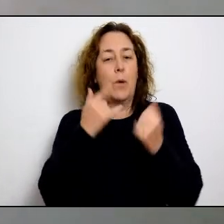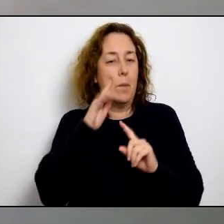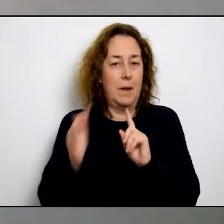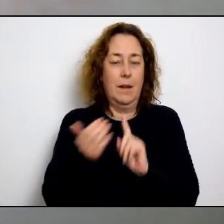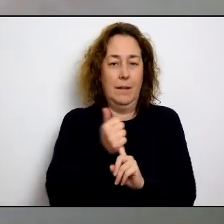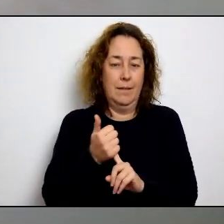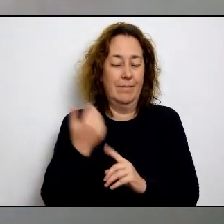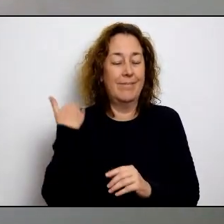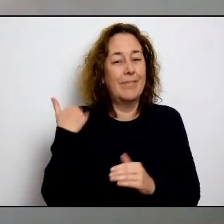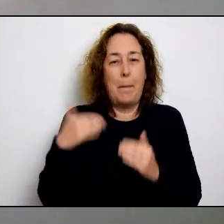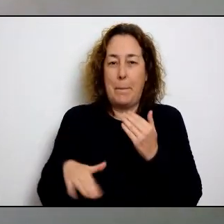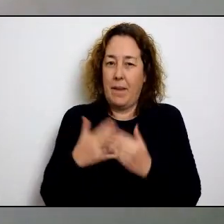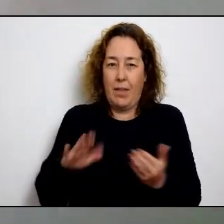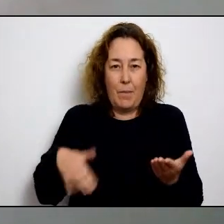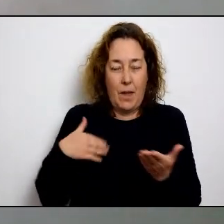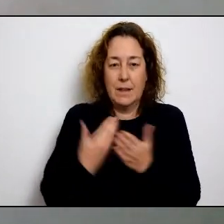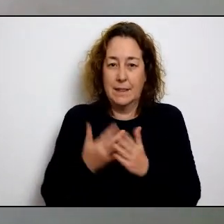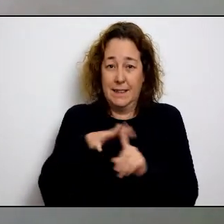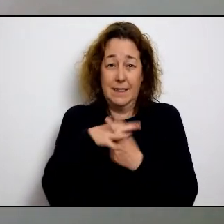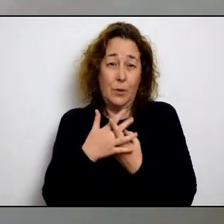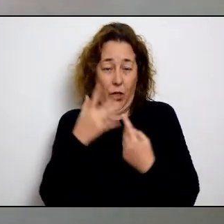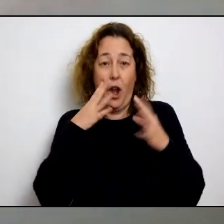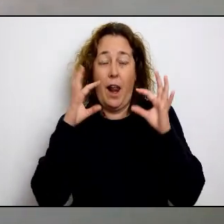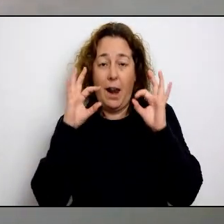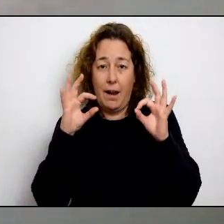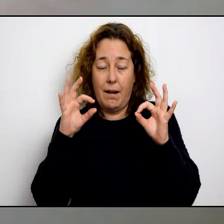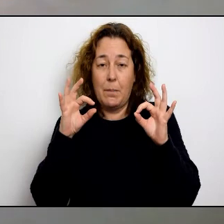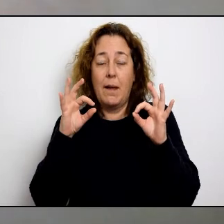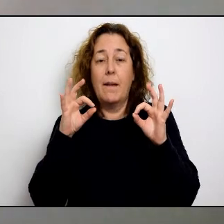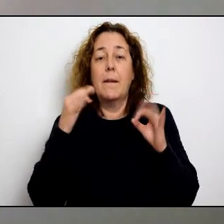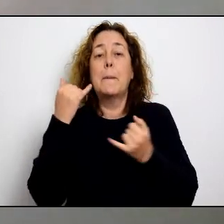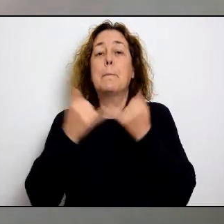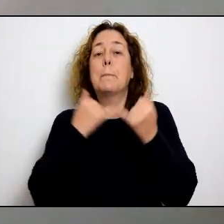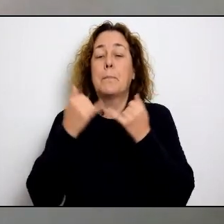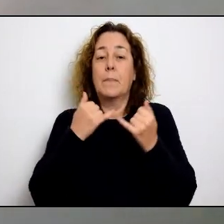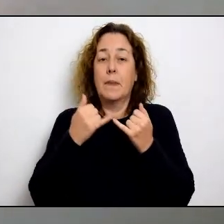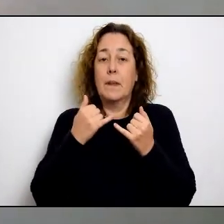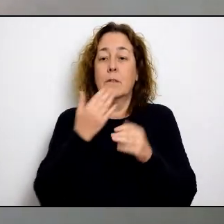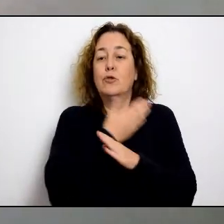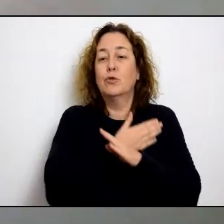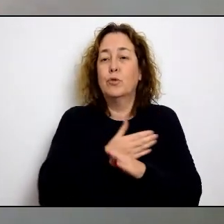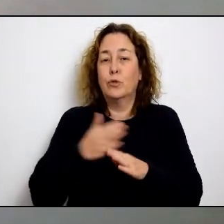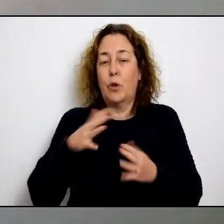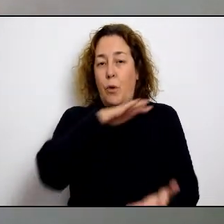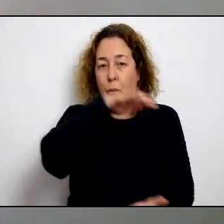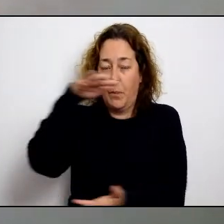Per altra banda, i seguint en situació de caràcter econòmic tenim un problema detectat des del principi d'aquesta